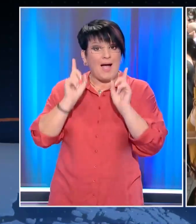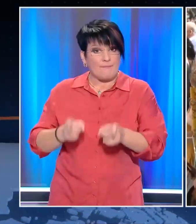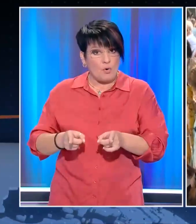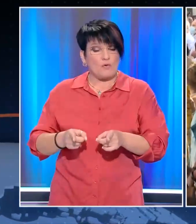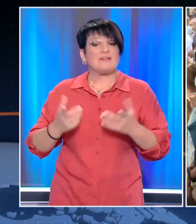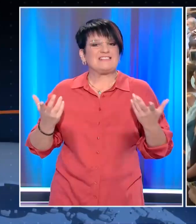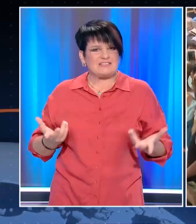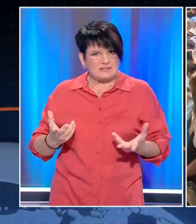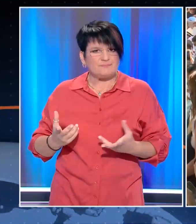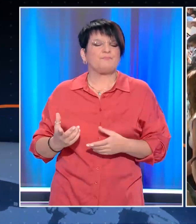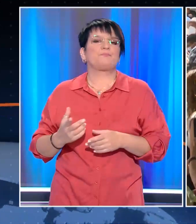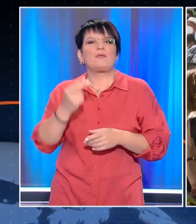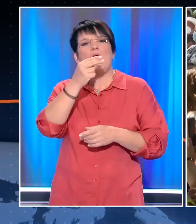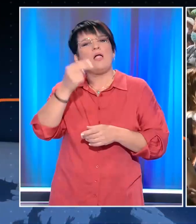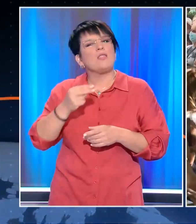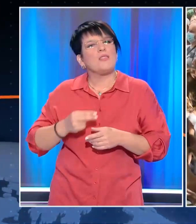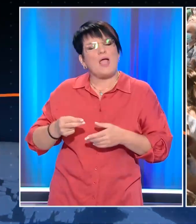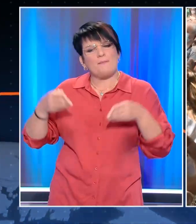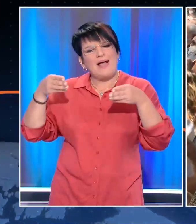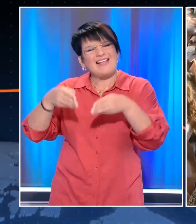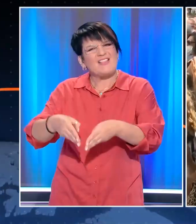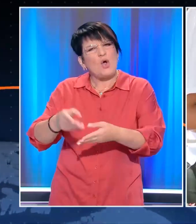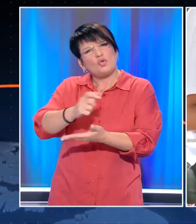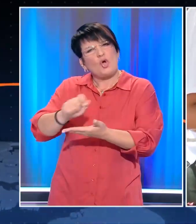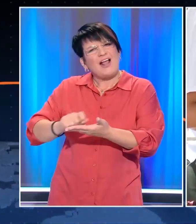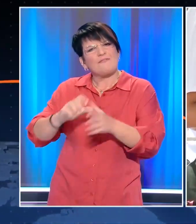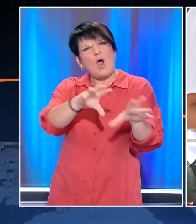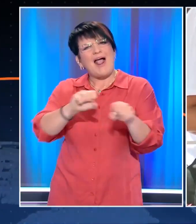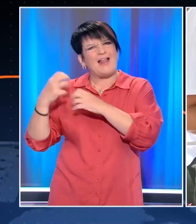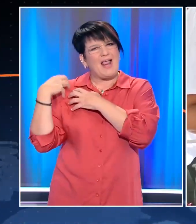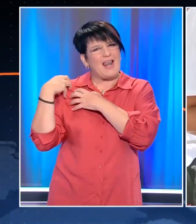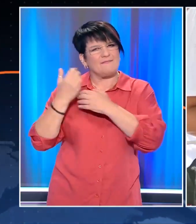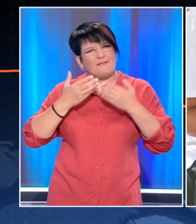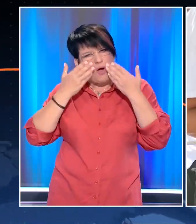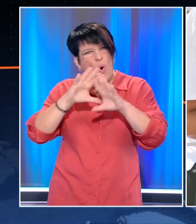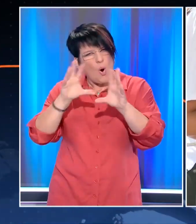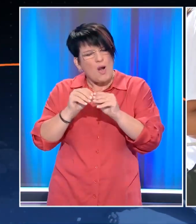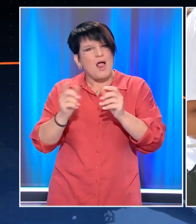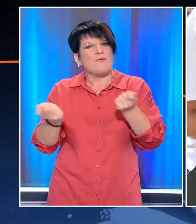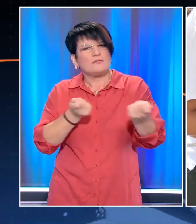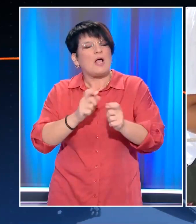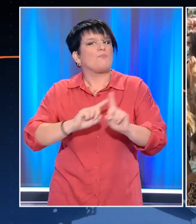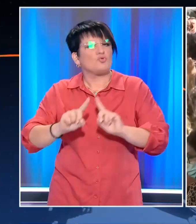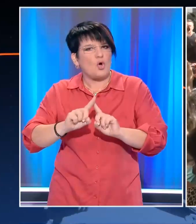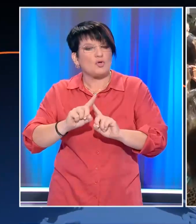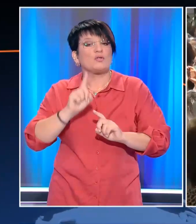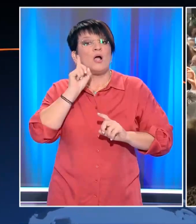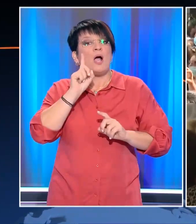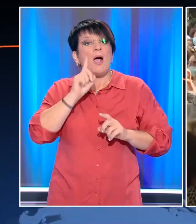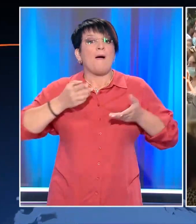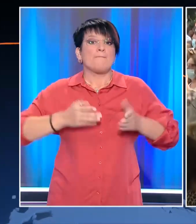εμπλοκή προέκυψε για τα γραφεία κηδιών. Καθώς η Μαργαρίτα, η κόρη του Μίκη Θεοδωράκη,